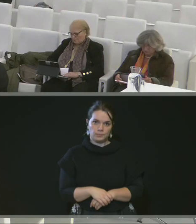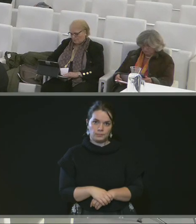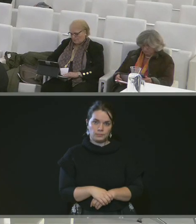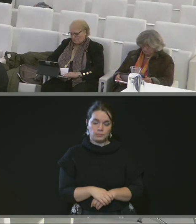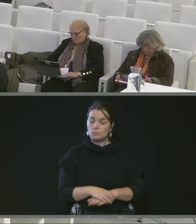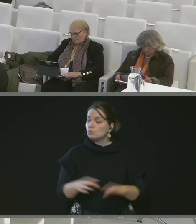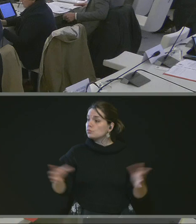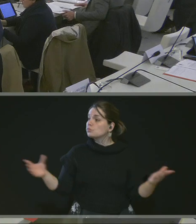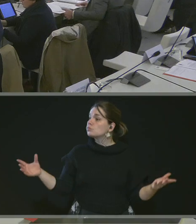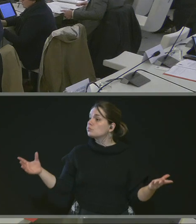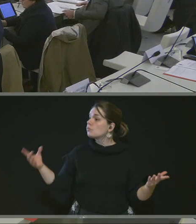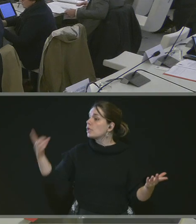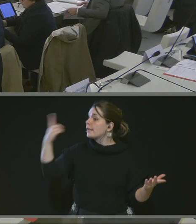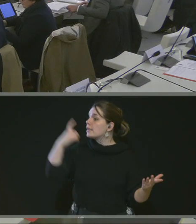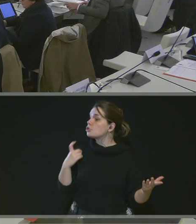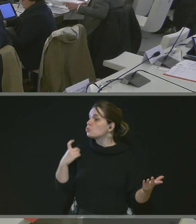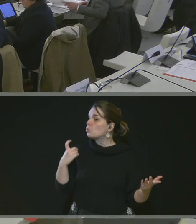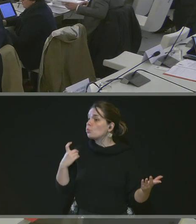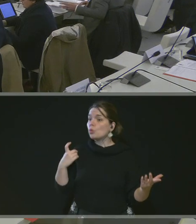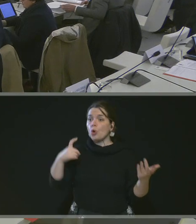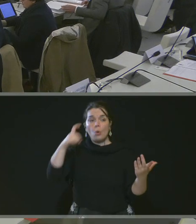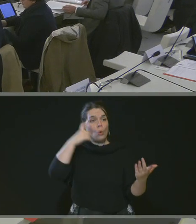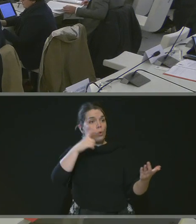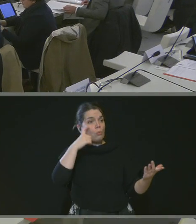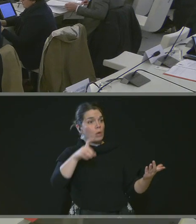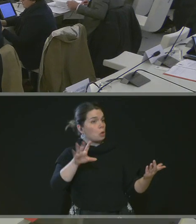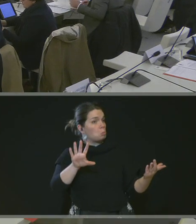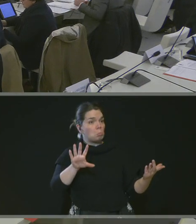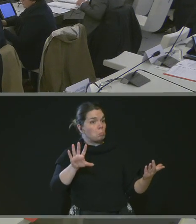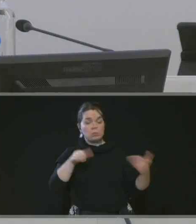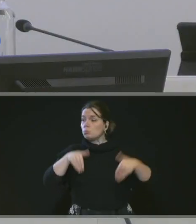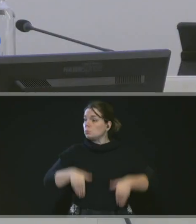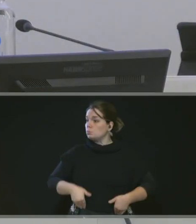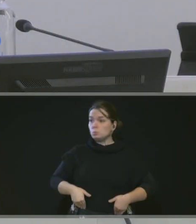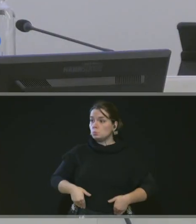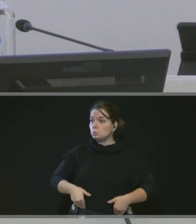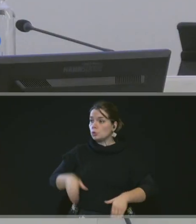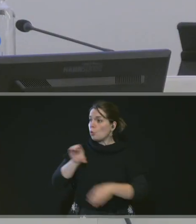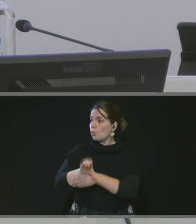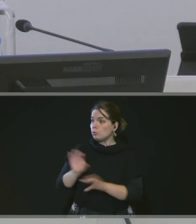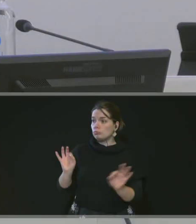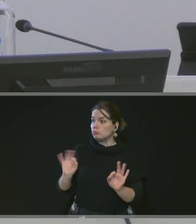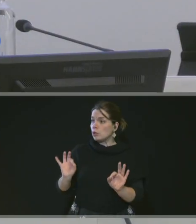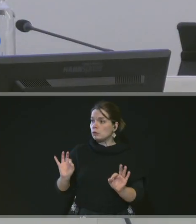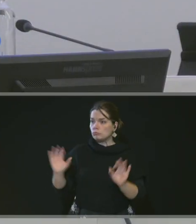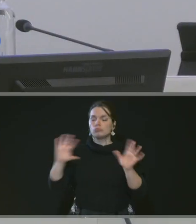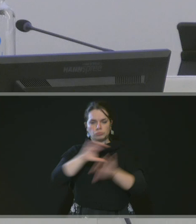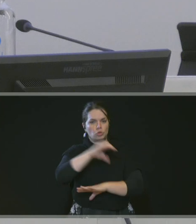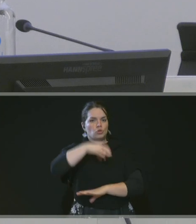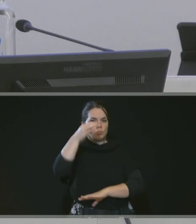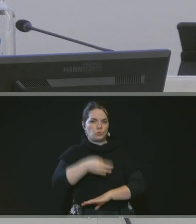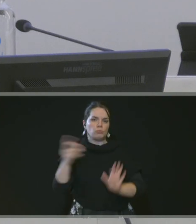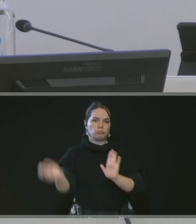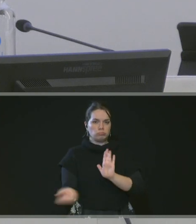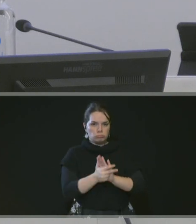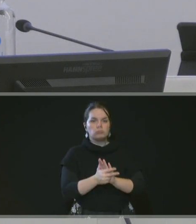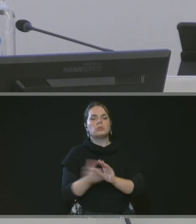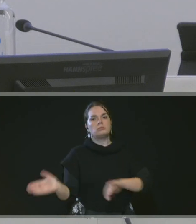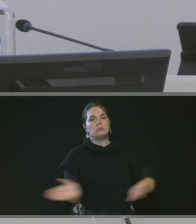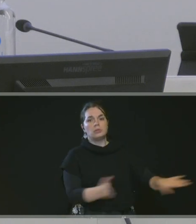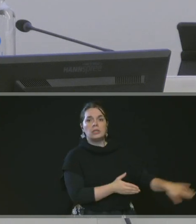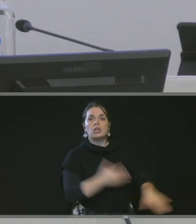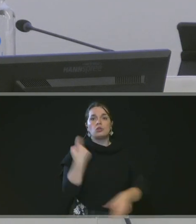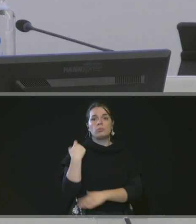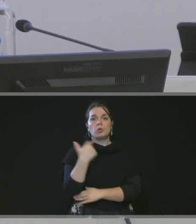Y a-t-il des questions, des interrogations ? Pas de vote contre, pas d'abstention, unanimité. La numéro 3, Abdelkrim